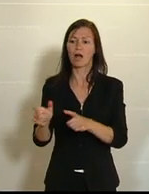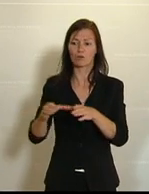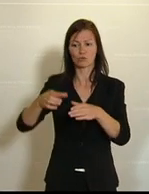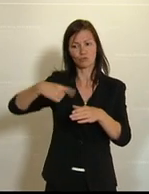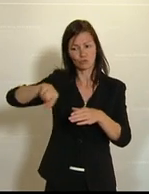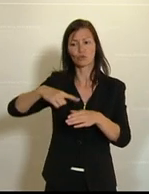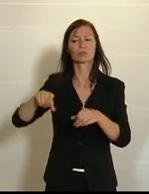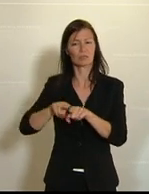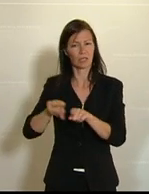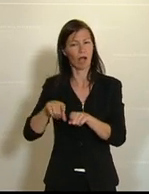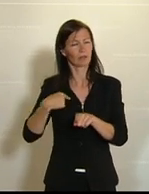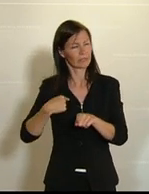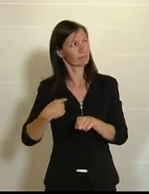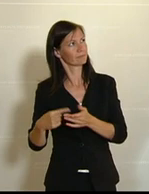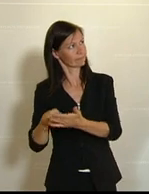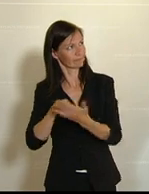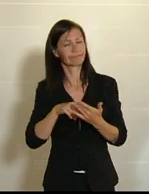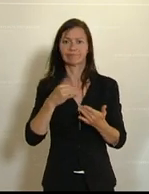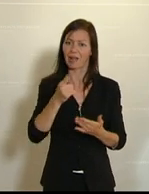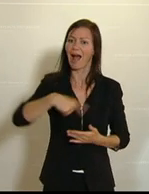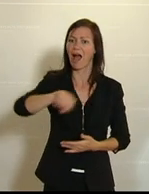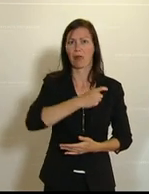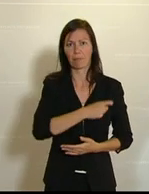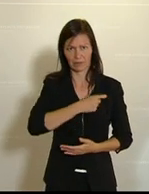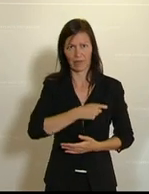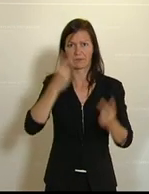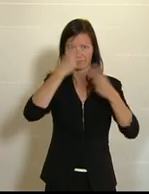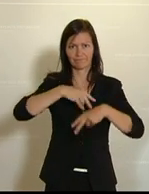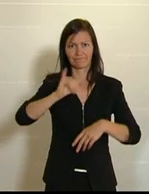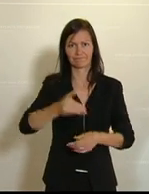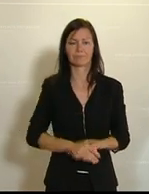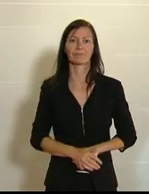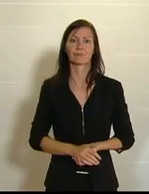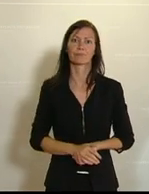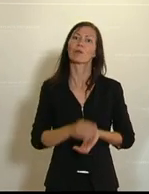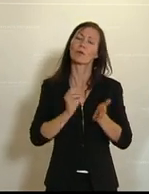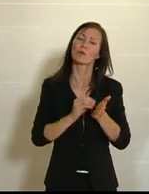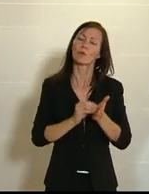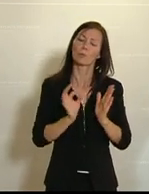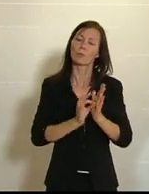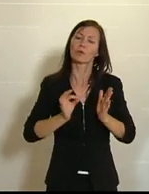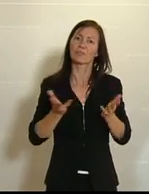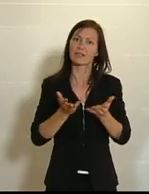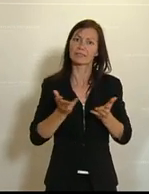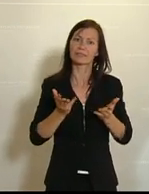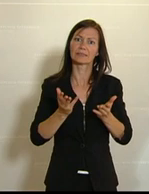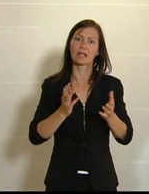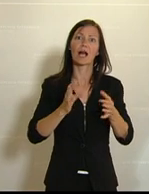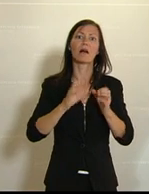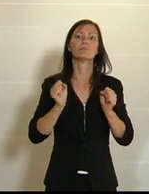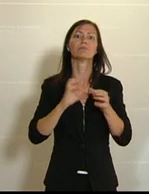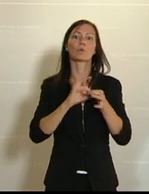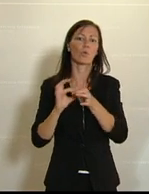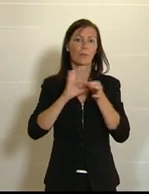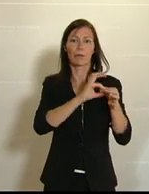das Signal, dass das, glaube ich, von allen mitgetragen wird. Weiterer Punkt war Kooperationsabkommen wissenschaftlich